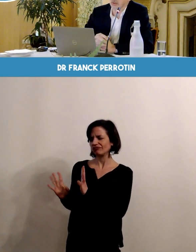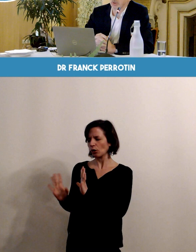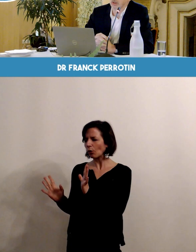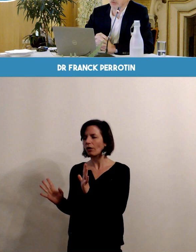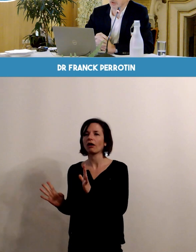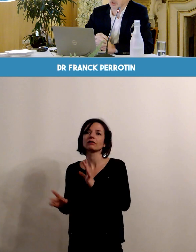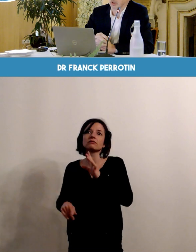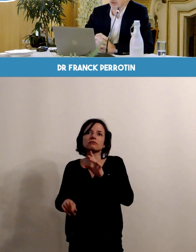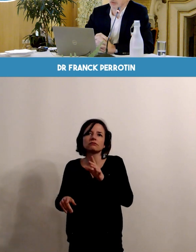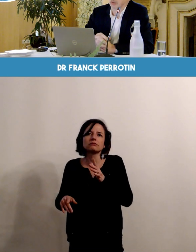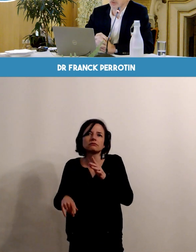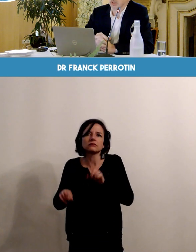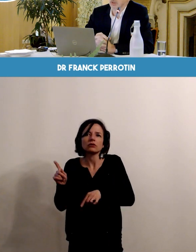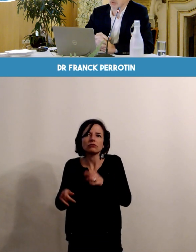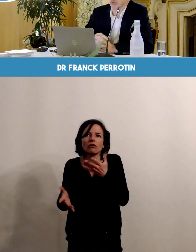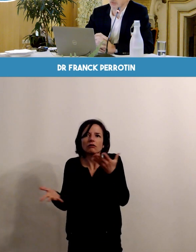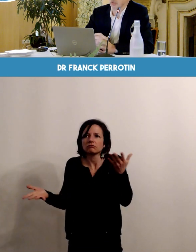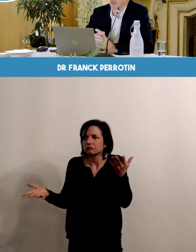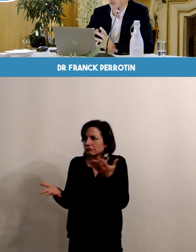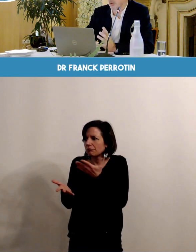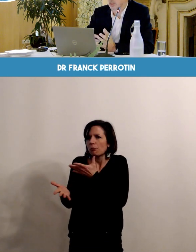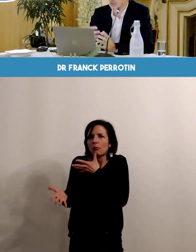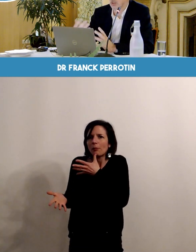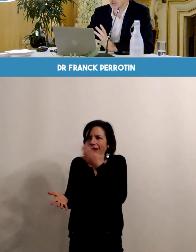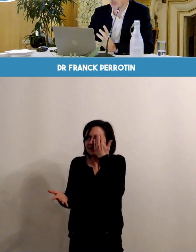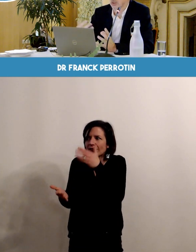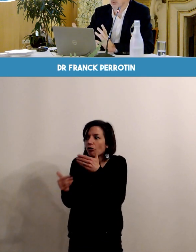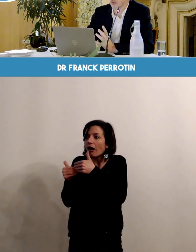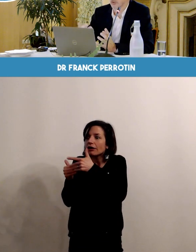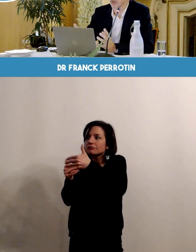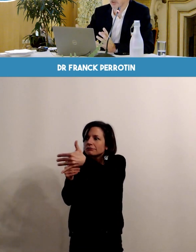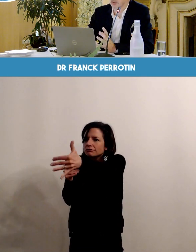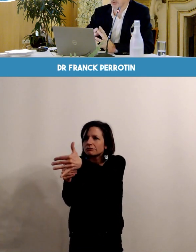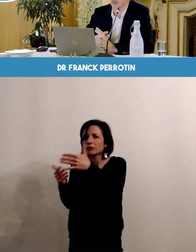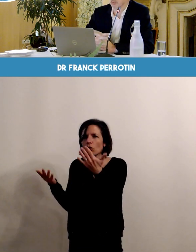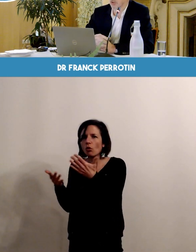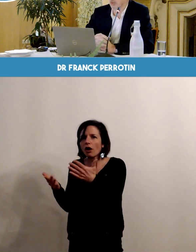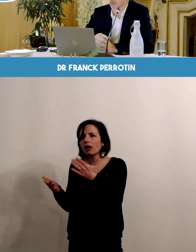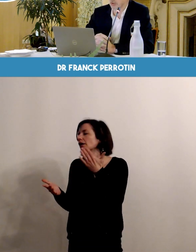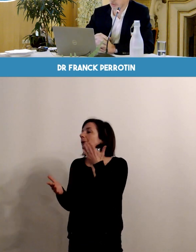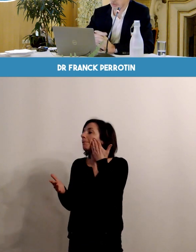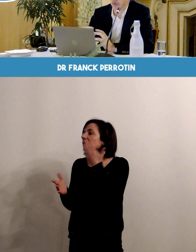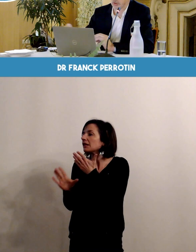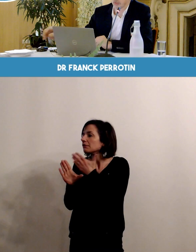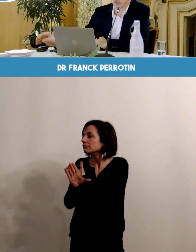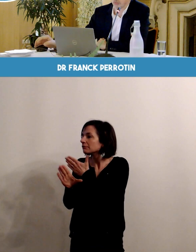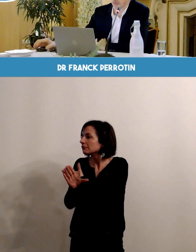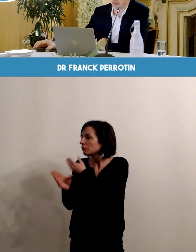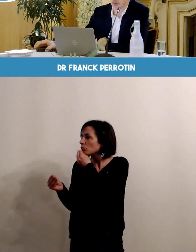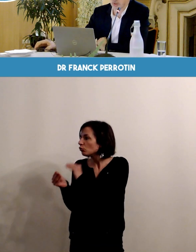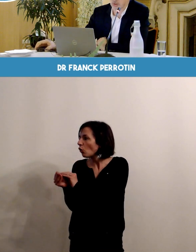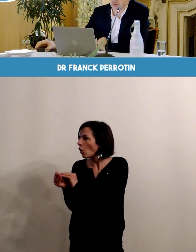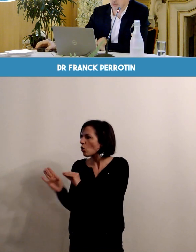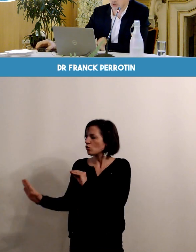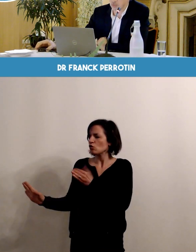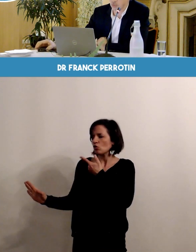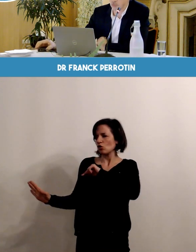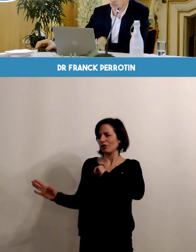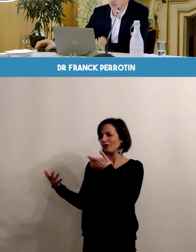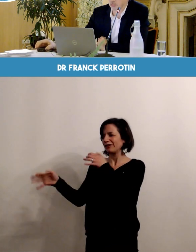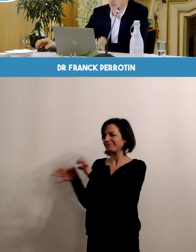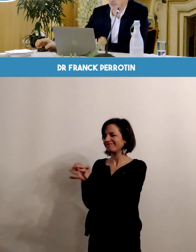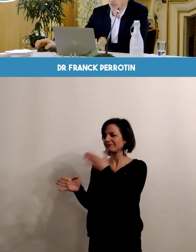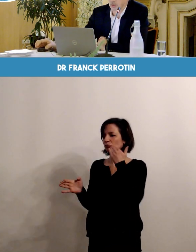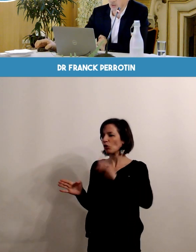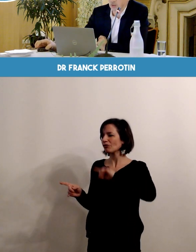à le prédire, mais si on ne'a pas prédit et que la patiente entre en travail prématuré, elle peut être transférée dans une autre